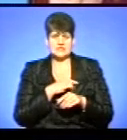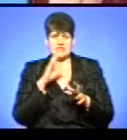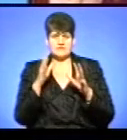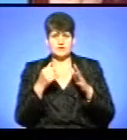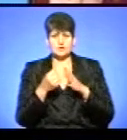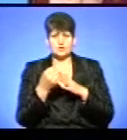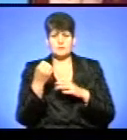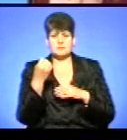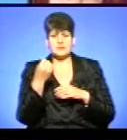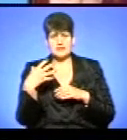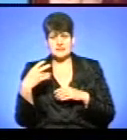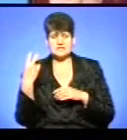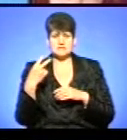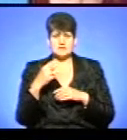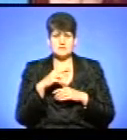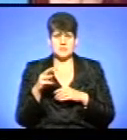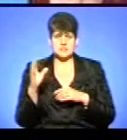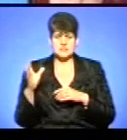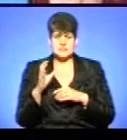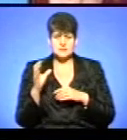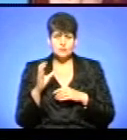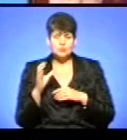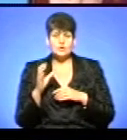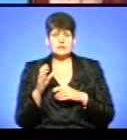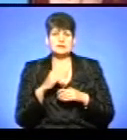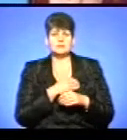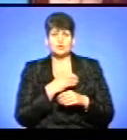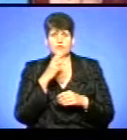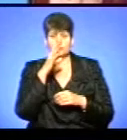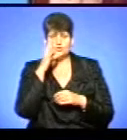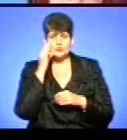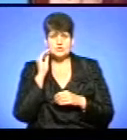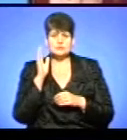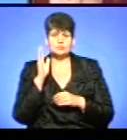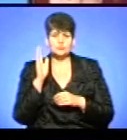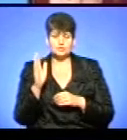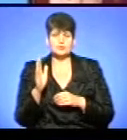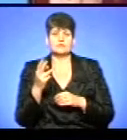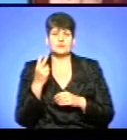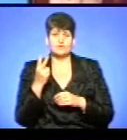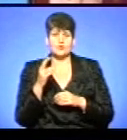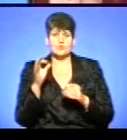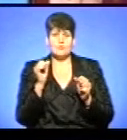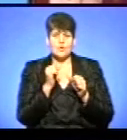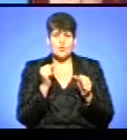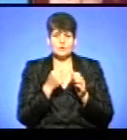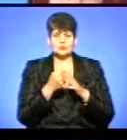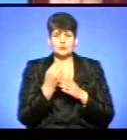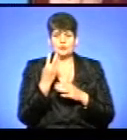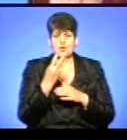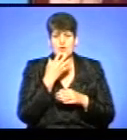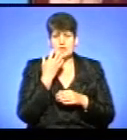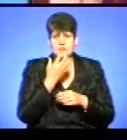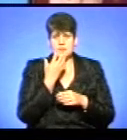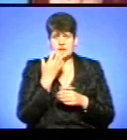15-20 метрів за секунду. Температура повітря вночі встановитиме від 2 градусів морозу до 3 градусів